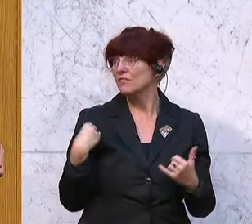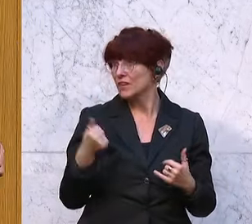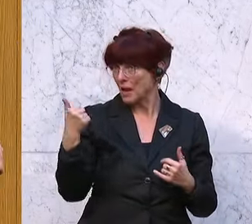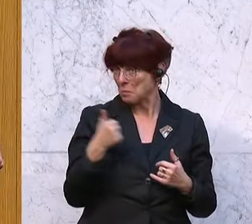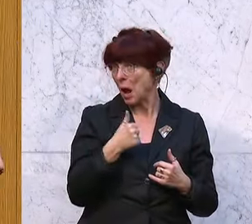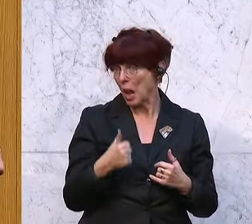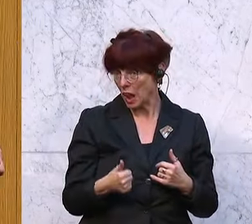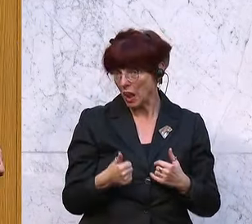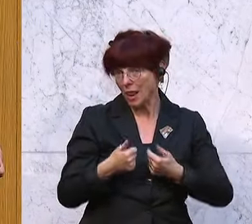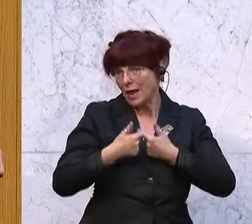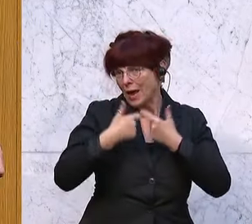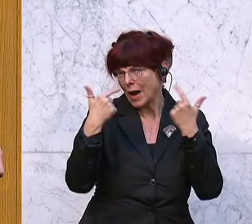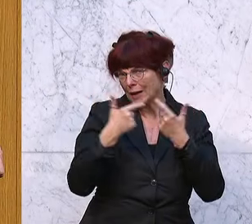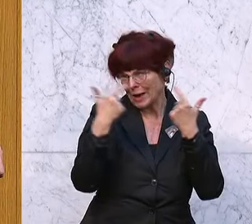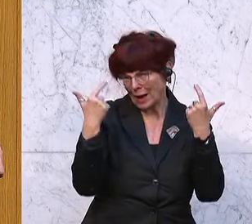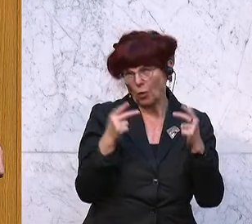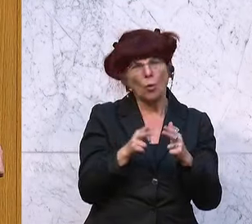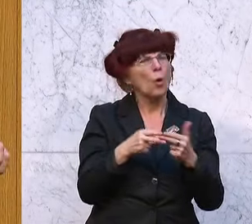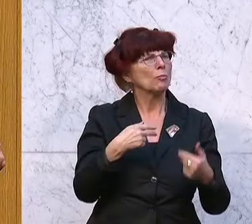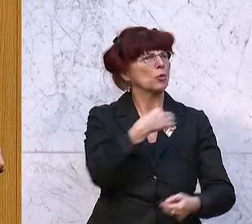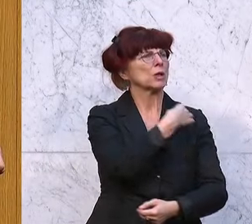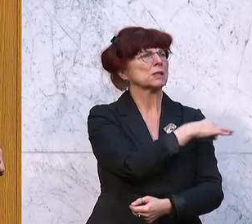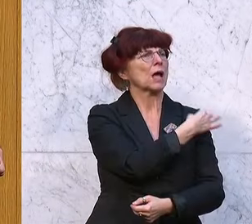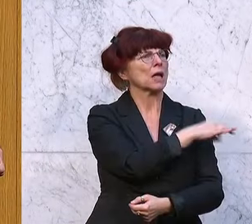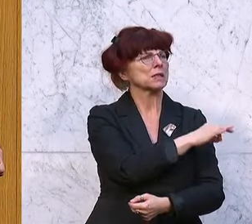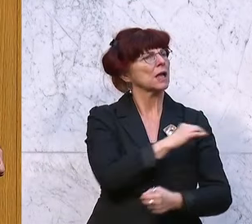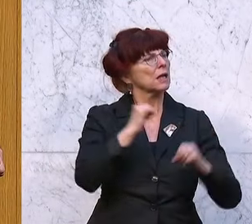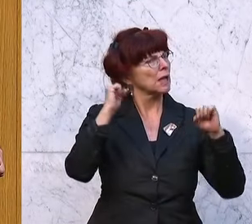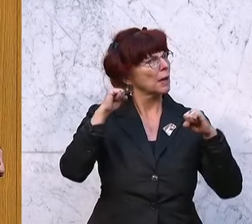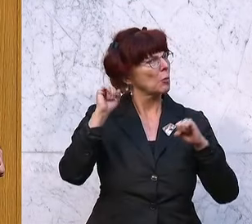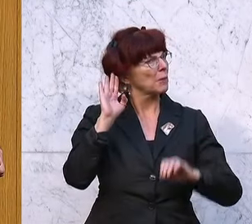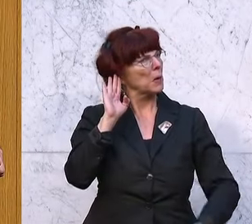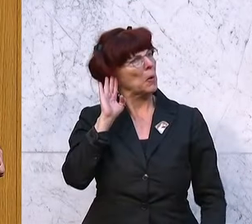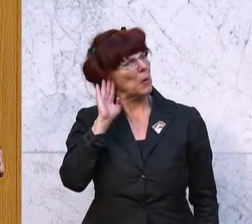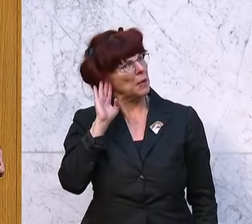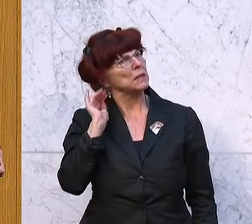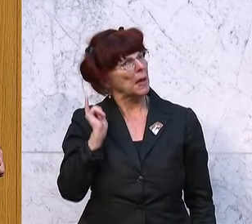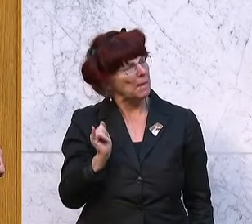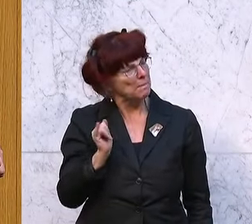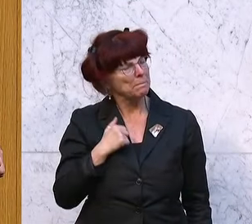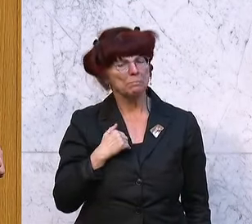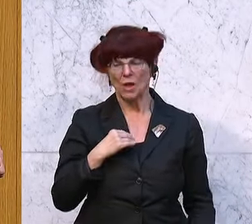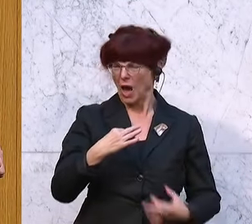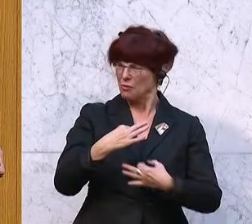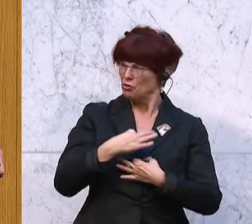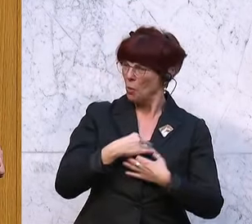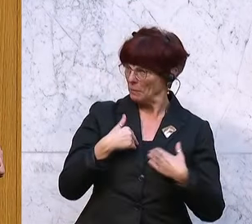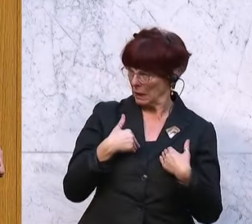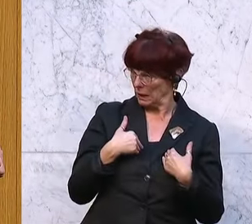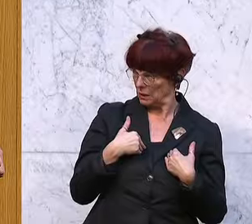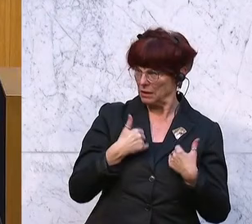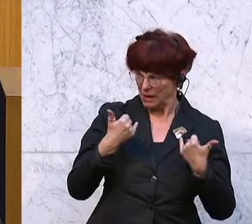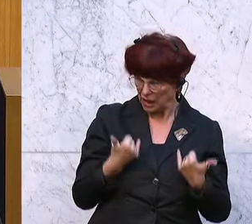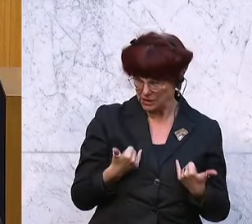Erklärung des Herrn Bundeskanzlers der Republik gehört. Und für mich ist das eine